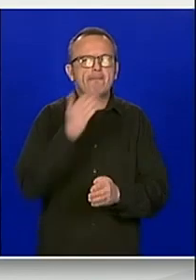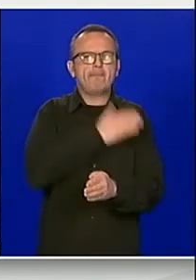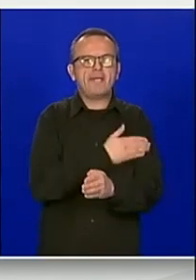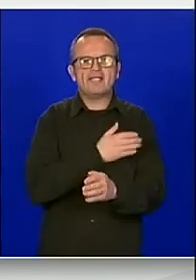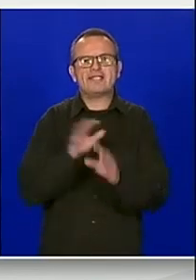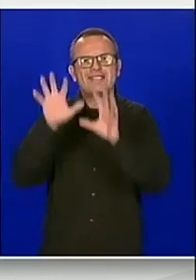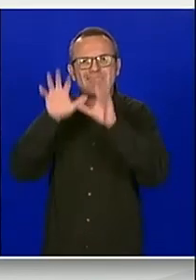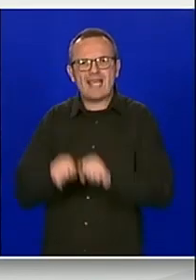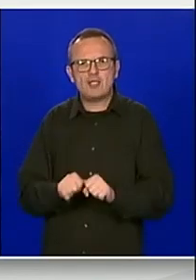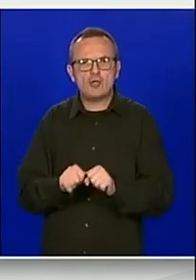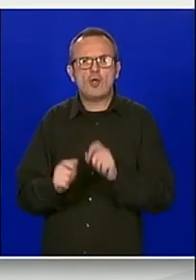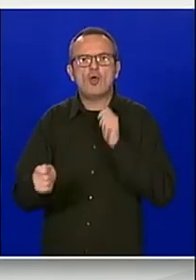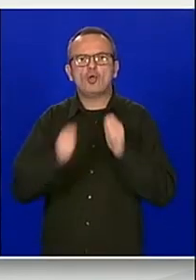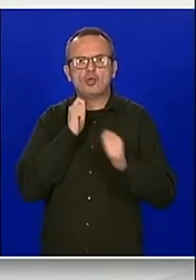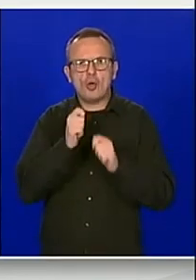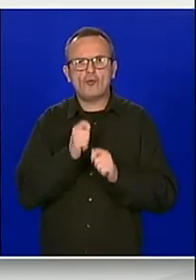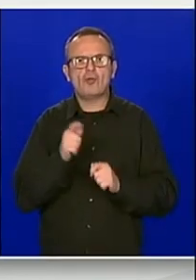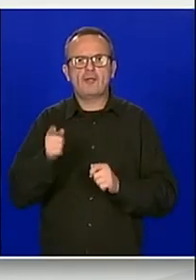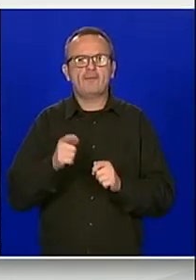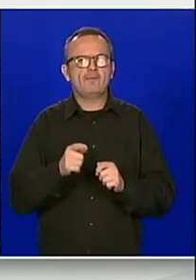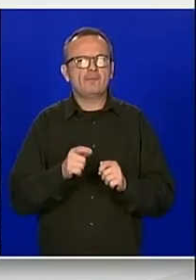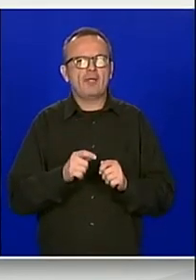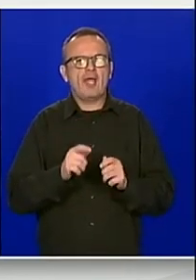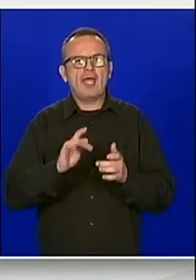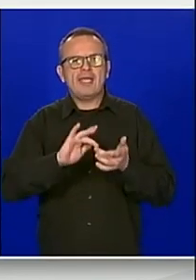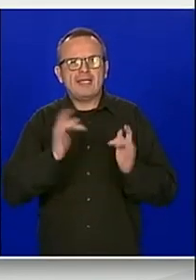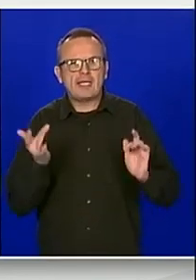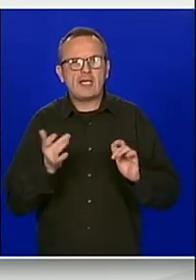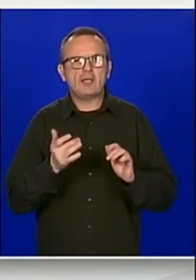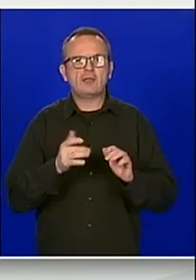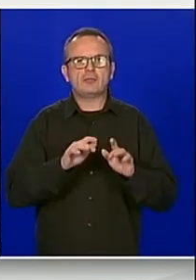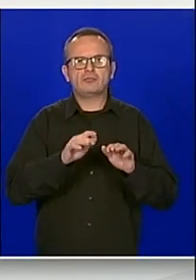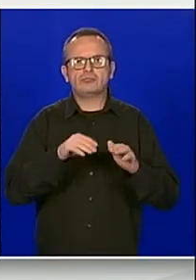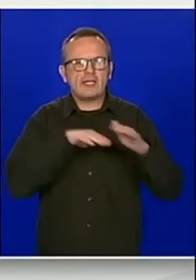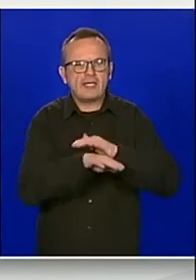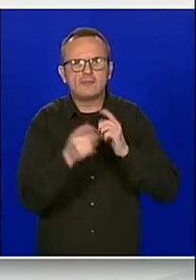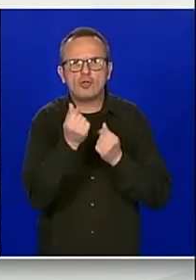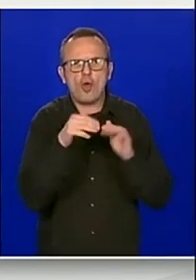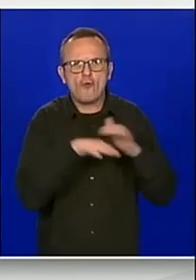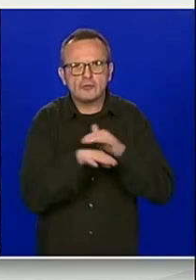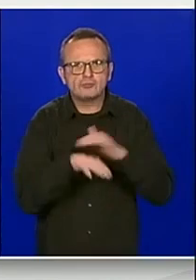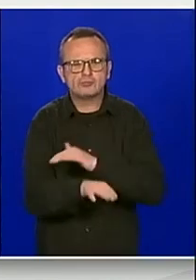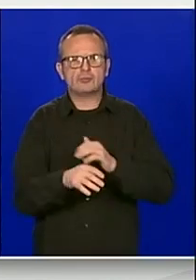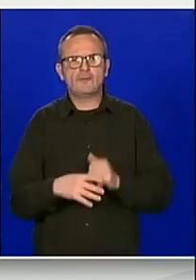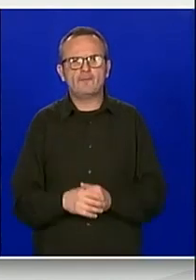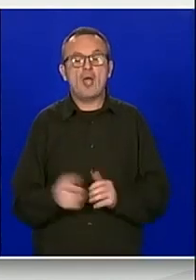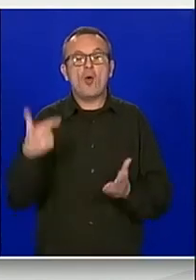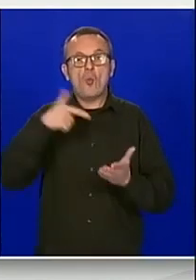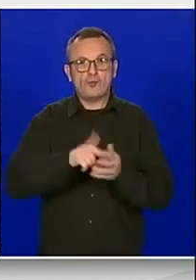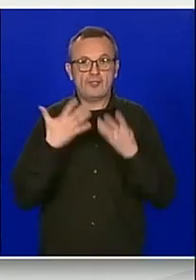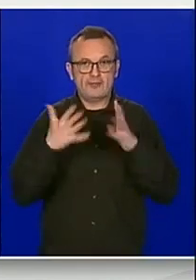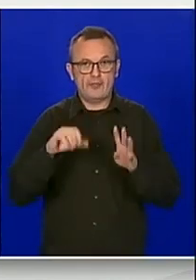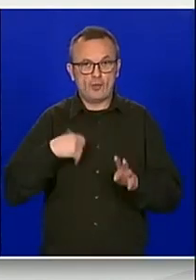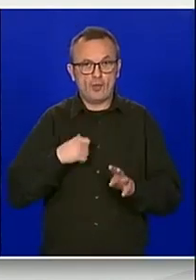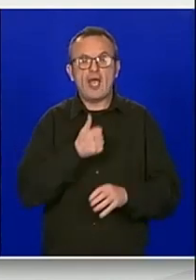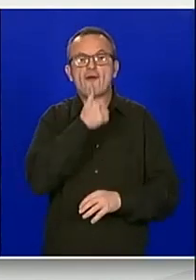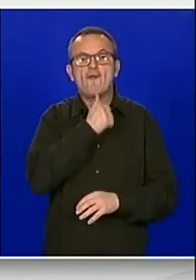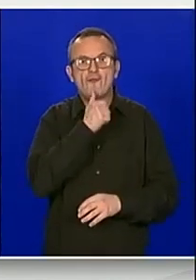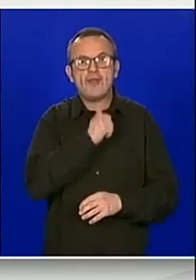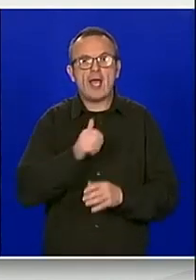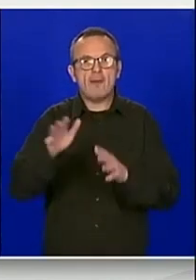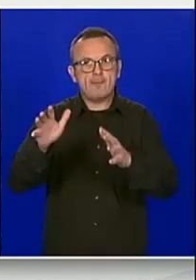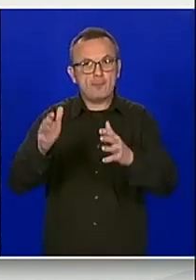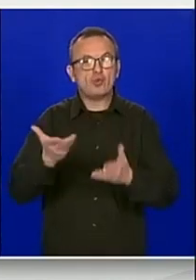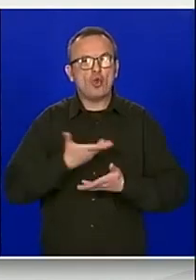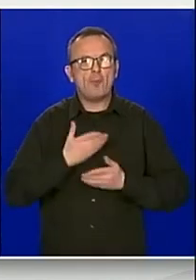potrošača, digitalnih usluga, poslova elektroničnog poslovanja i poslova riznice. U 2019. godini FINA je zaprimila i